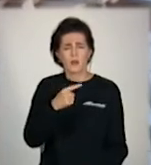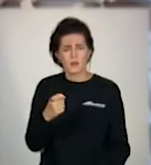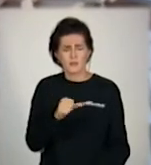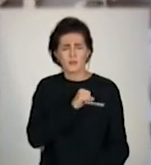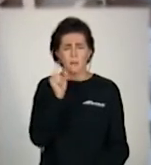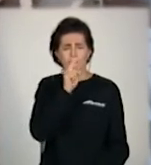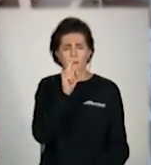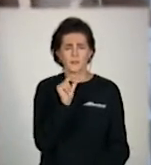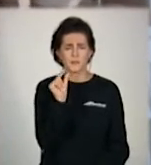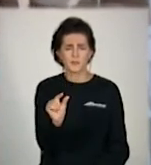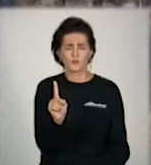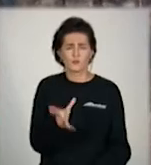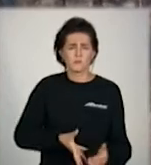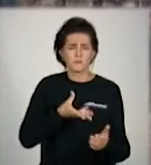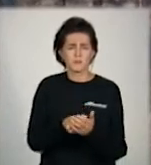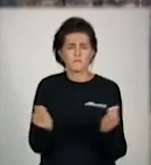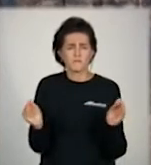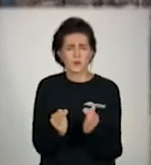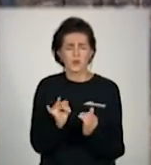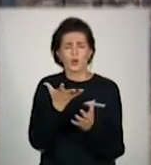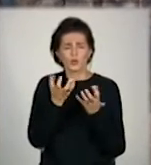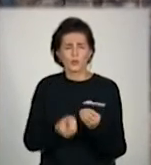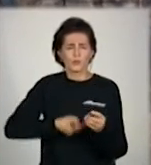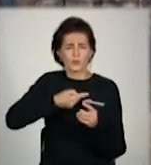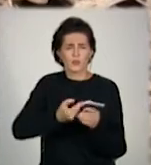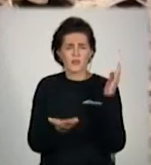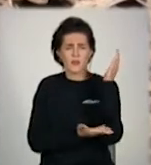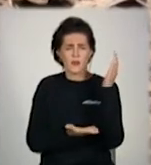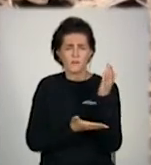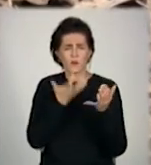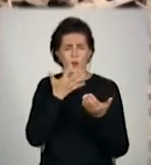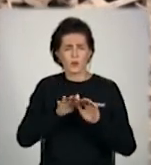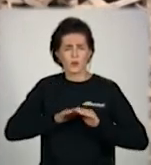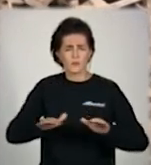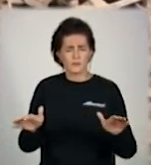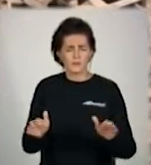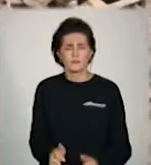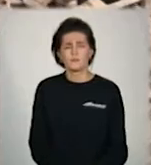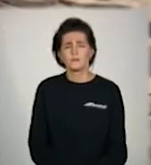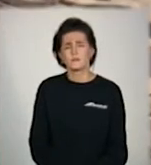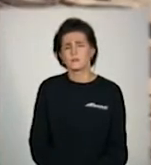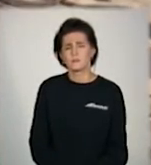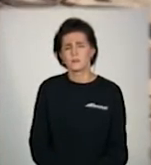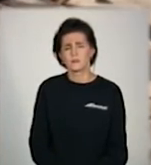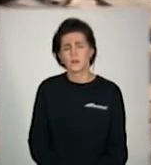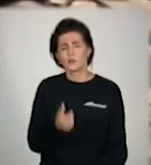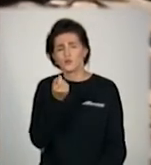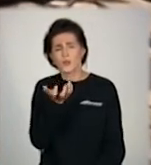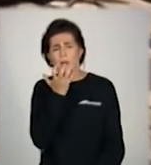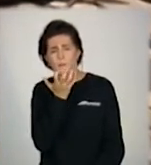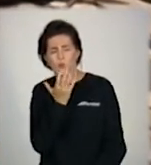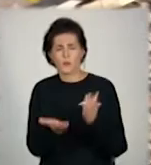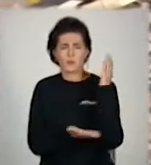наймінімальніше, щоб менше платити. І підтоплюємо дровами. Тому ми, як от чуть-чуть теплеє